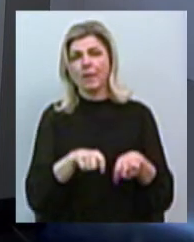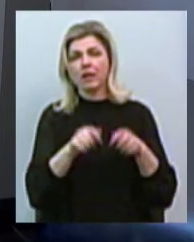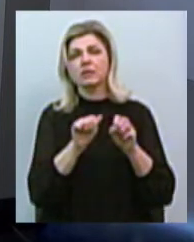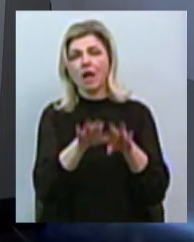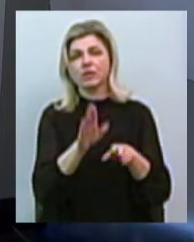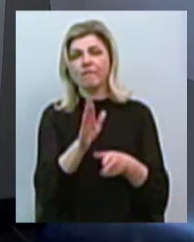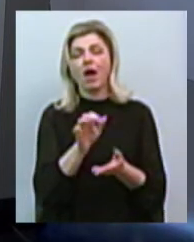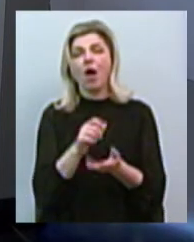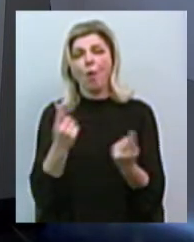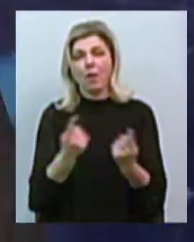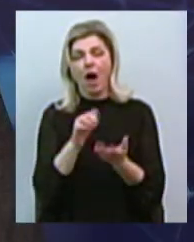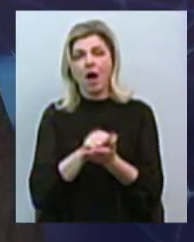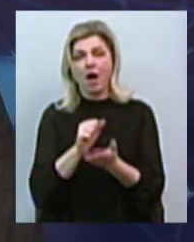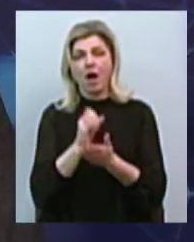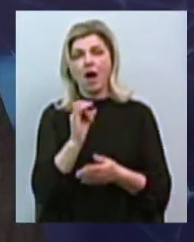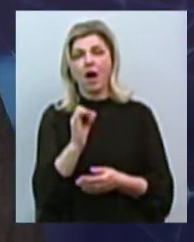підприємства.